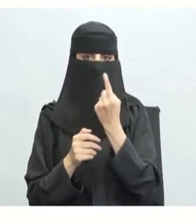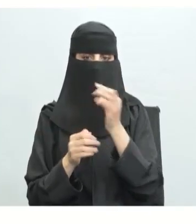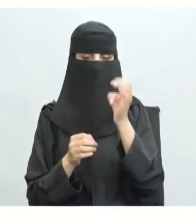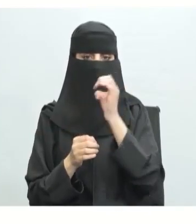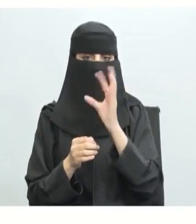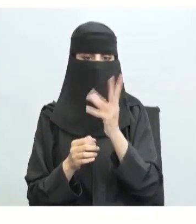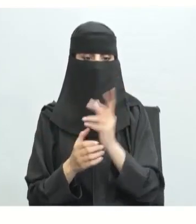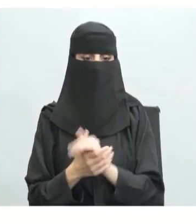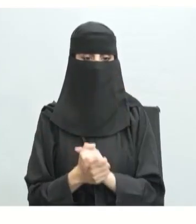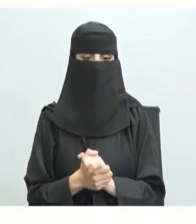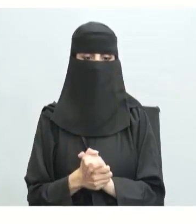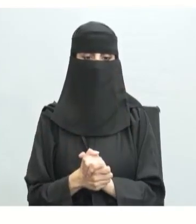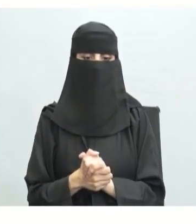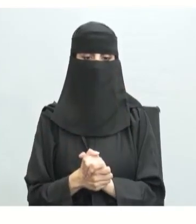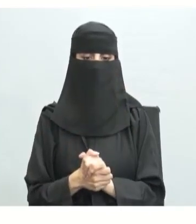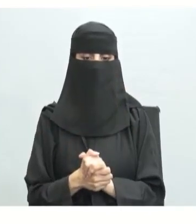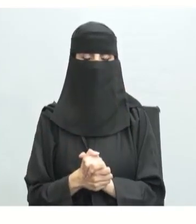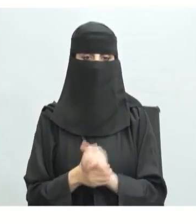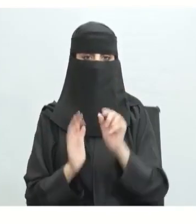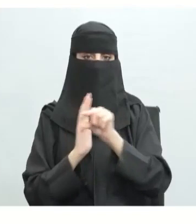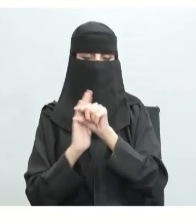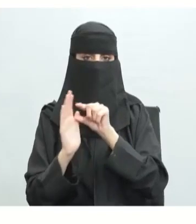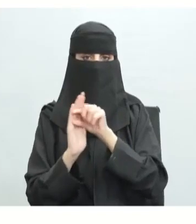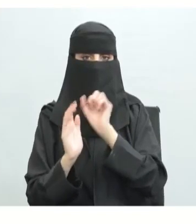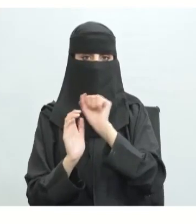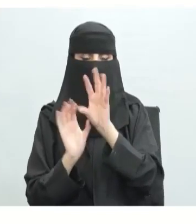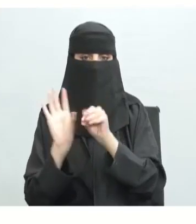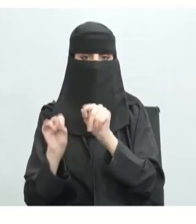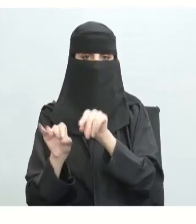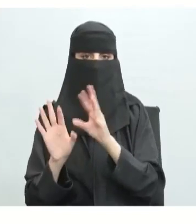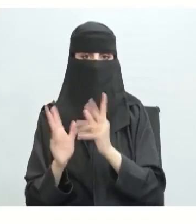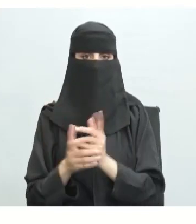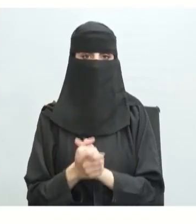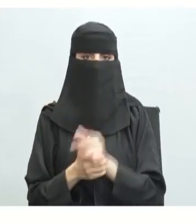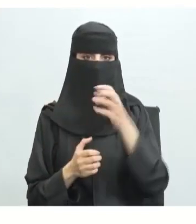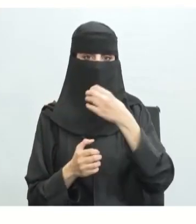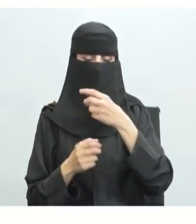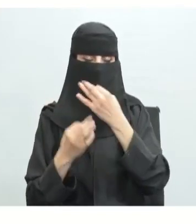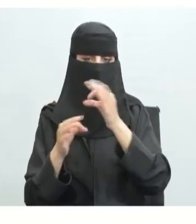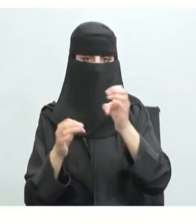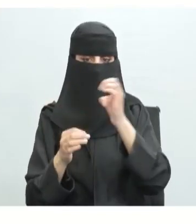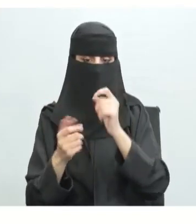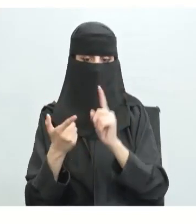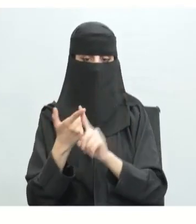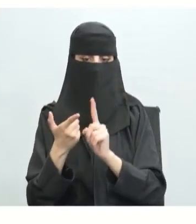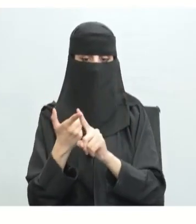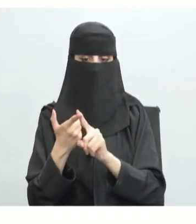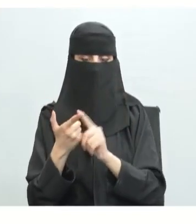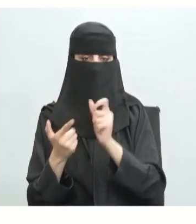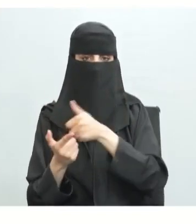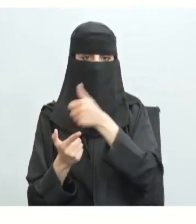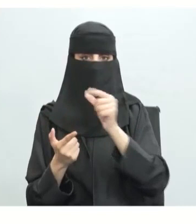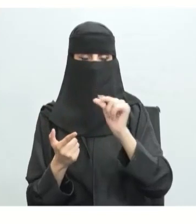تدخل الدولة في السوق أجب ولك الإجابة هنا اثنان حصر آدم سميث المهمة